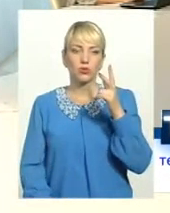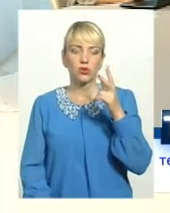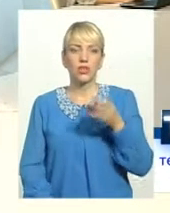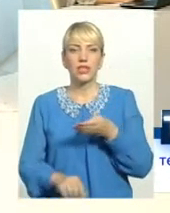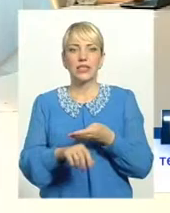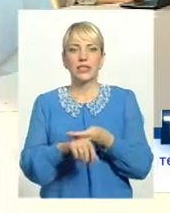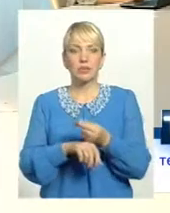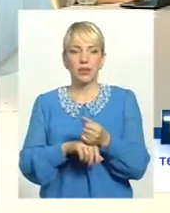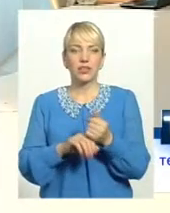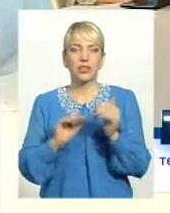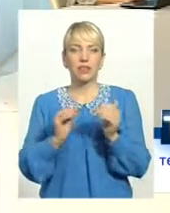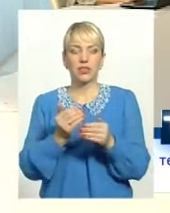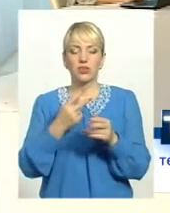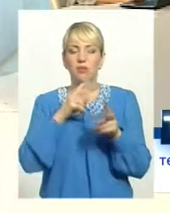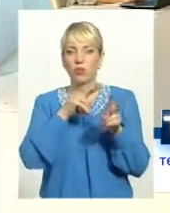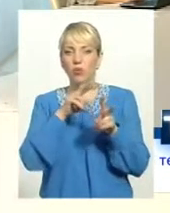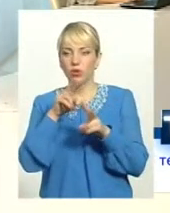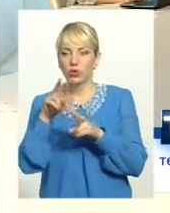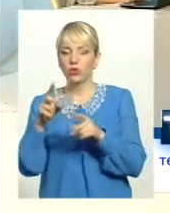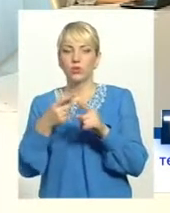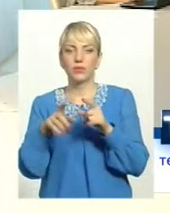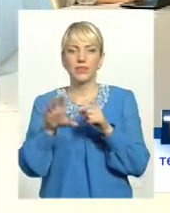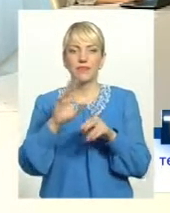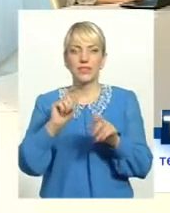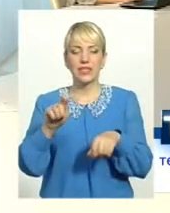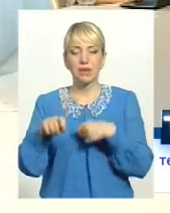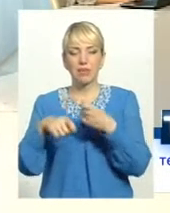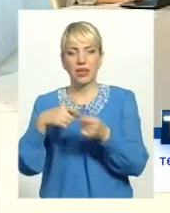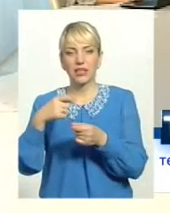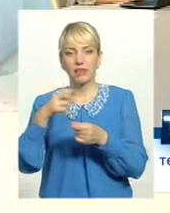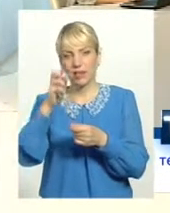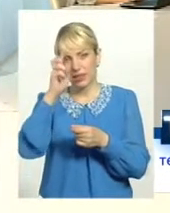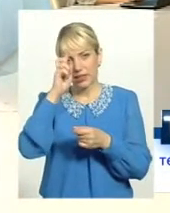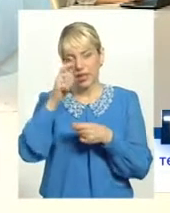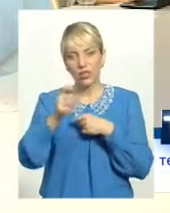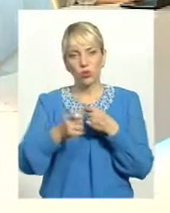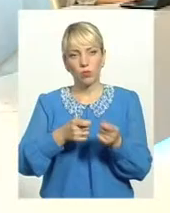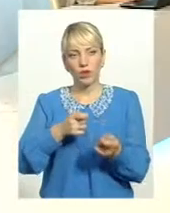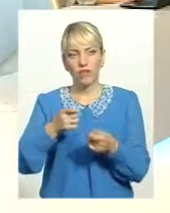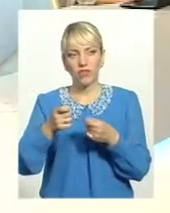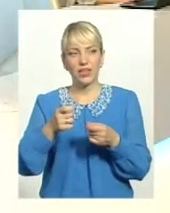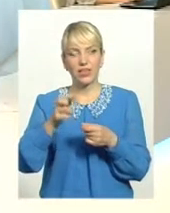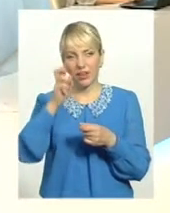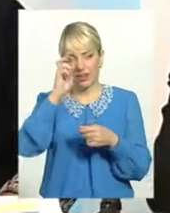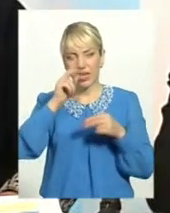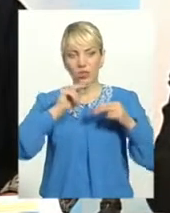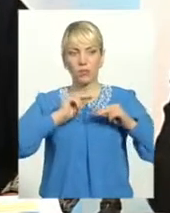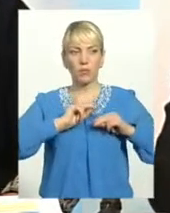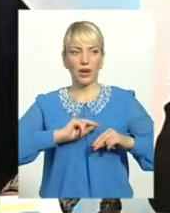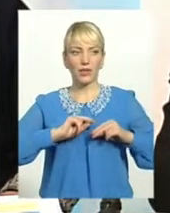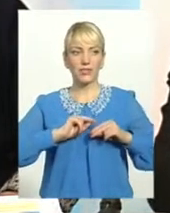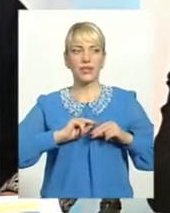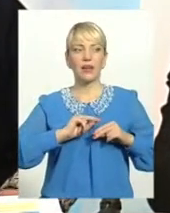нижче мінімально. Тобто, моніторимо це все, передаємо на Держуправління по праці. Так, так.